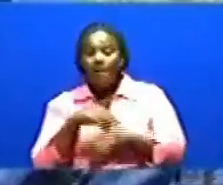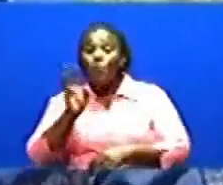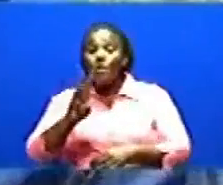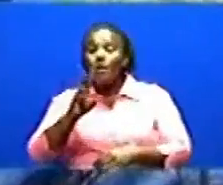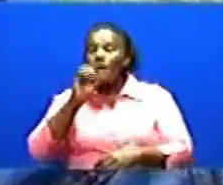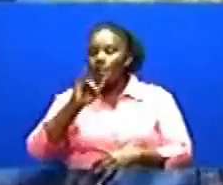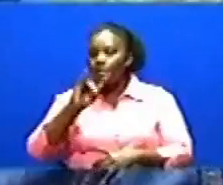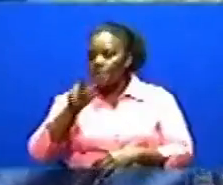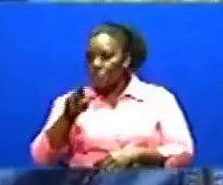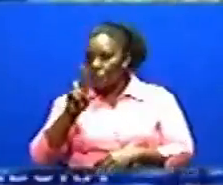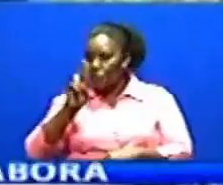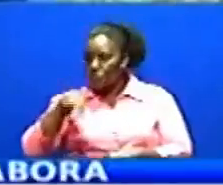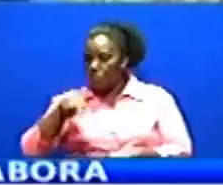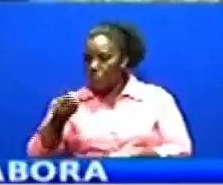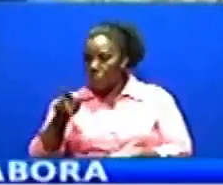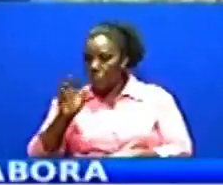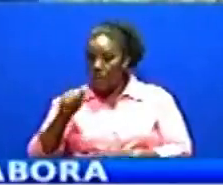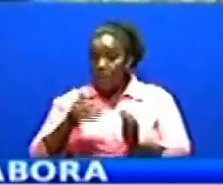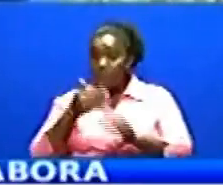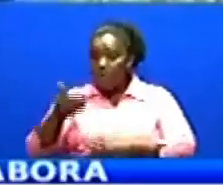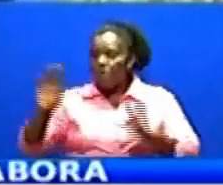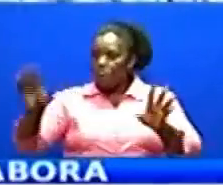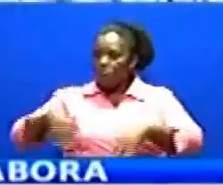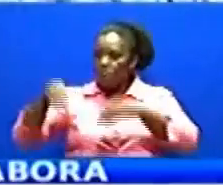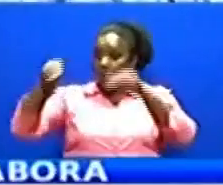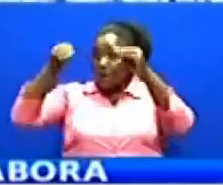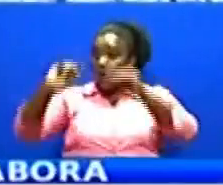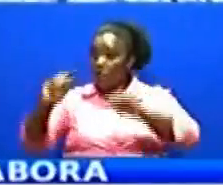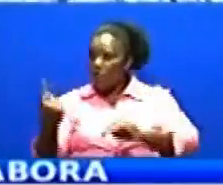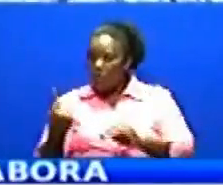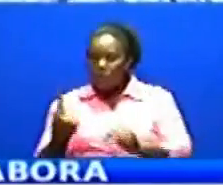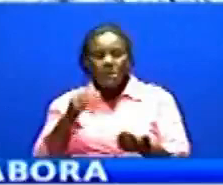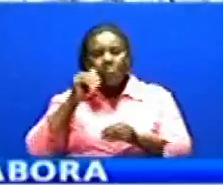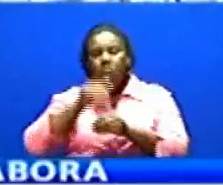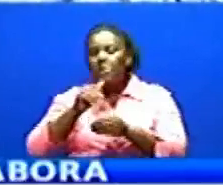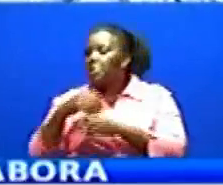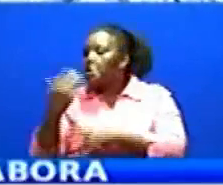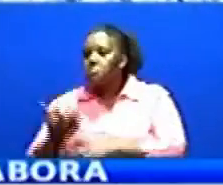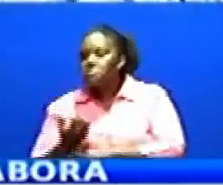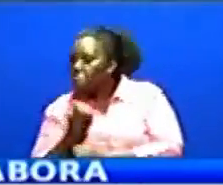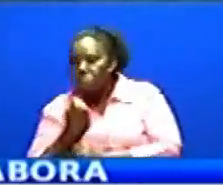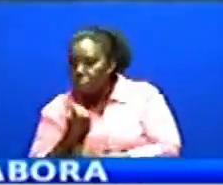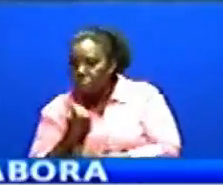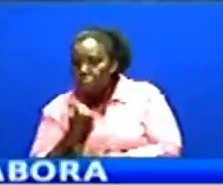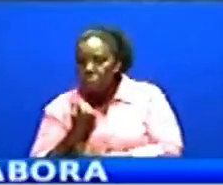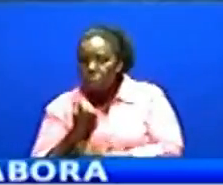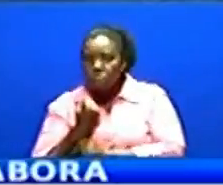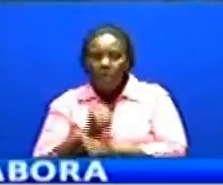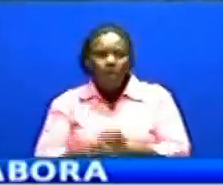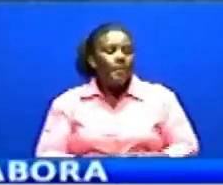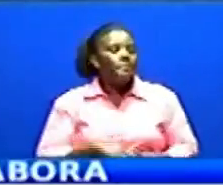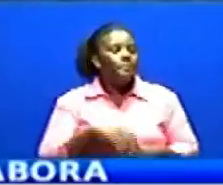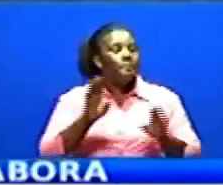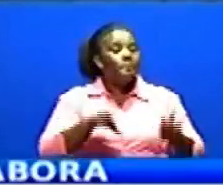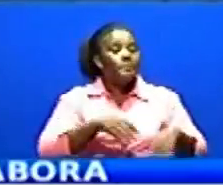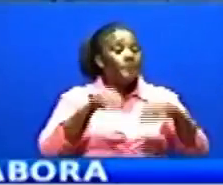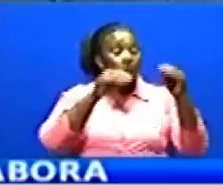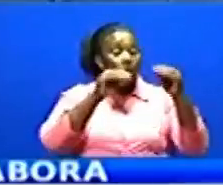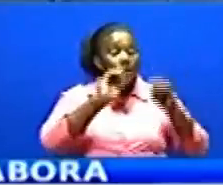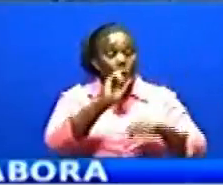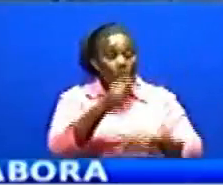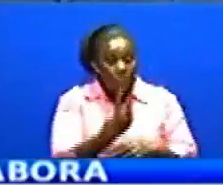Mwilani gunga mkwanitabora baada mnada wa kwanza kutoka kujitokeza Hata kampuni moja kununuwa zao hilo